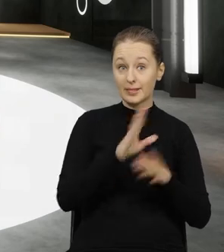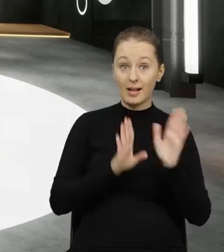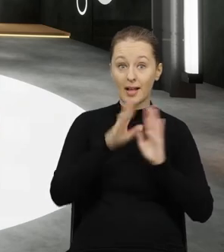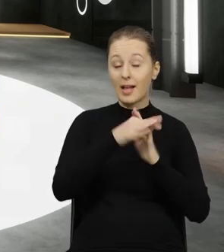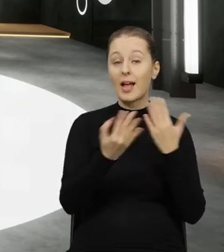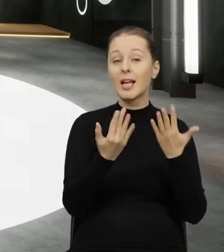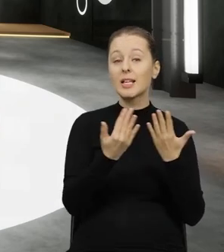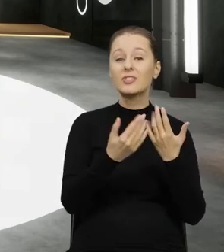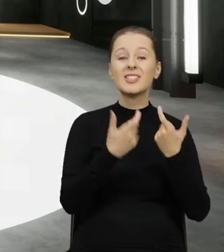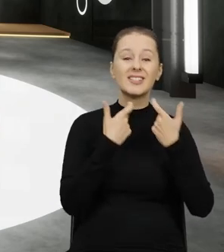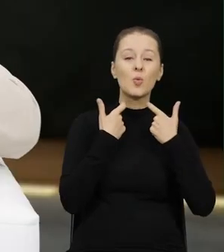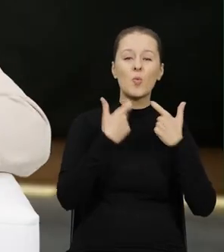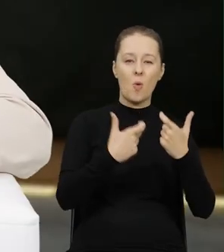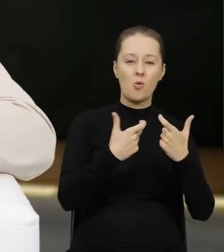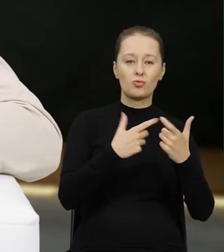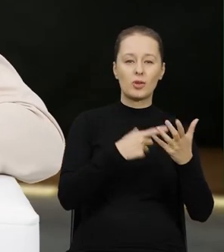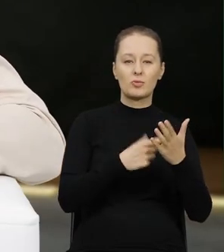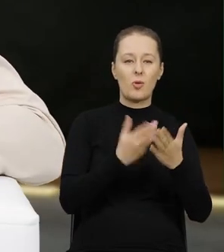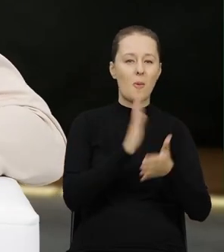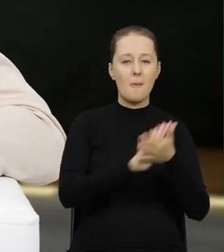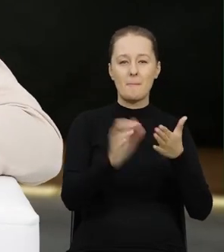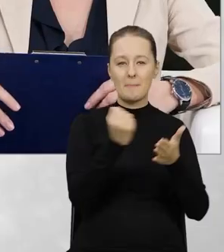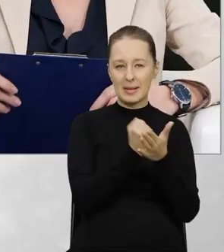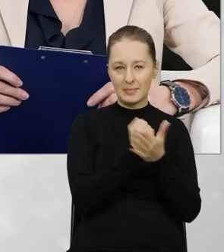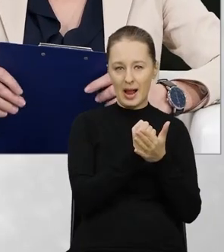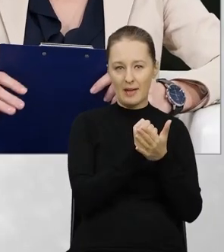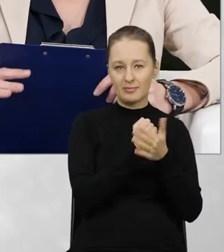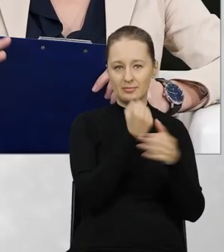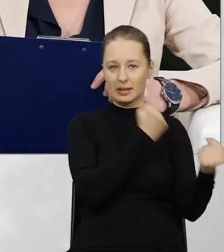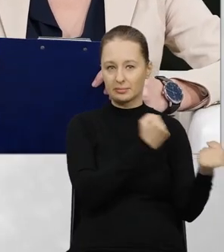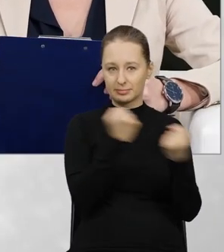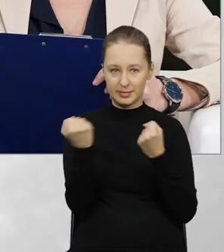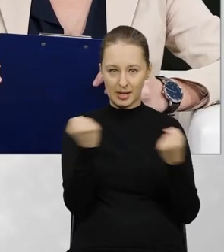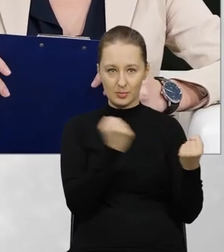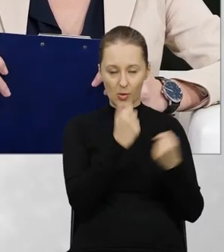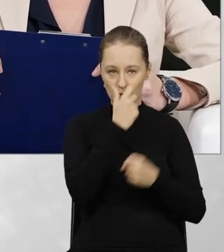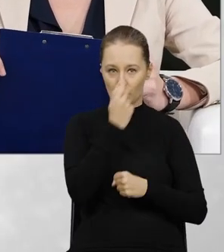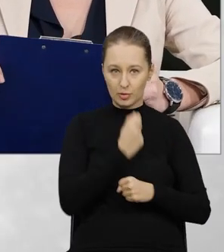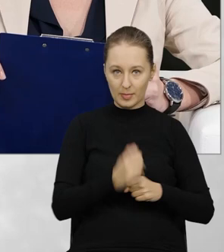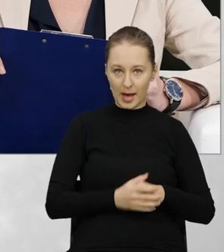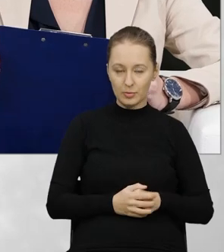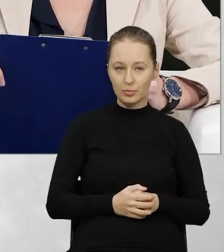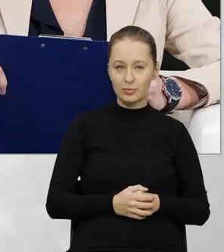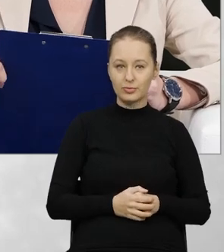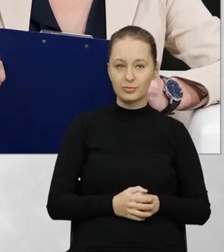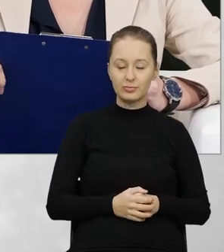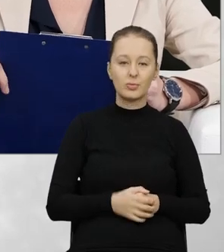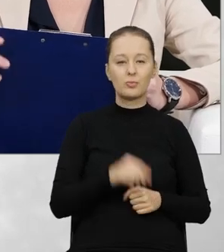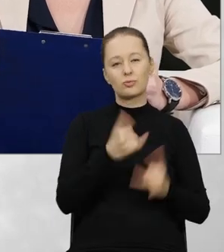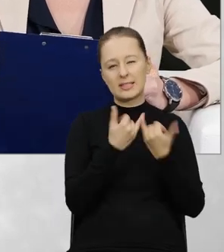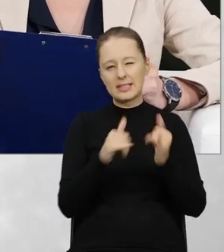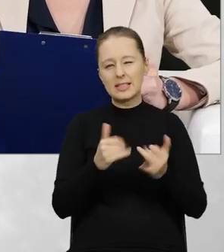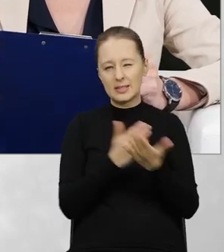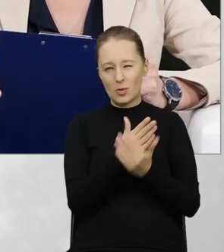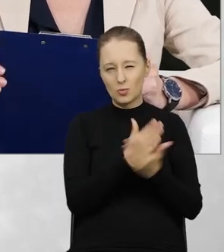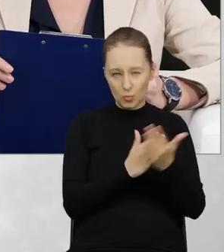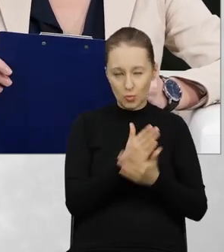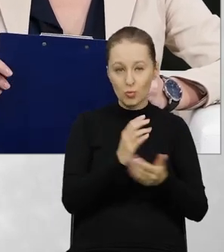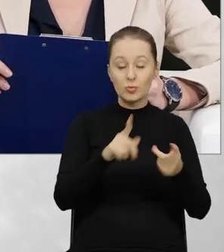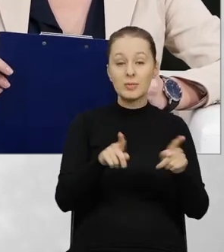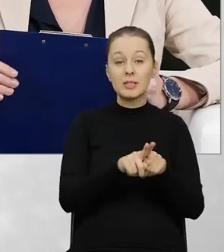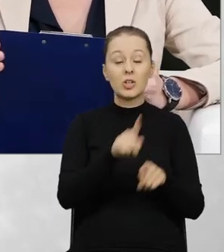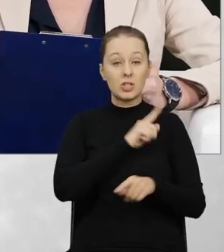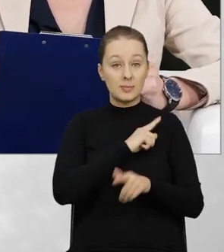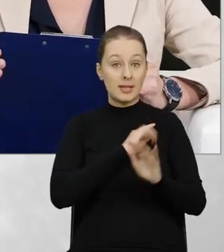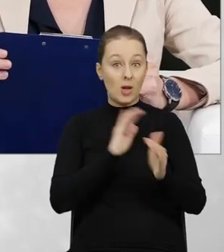umieściłam na tym wykresie liczbę zawiadomień o nielegalnym przemieszczaniu odpadów. Jest to liczba zawiadomień kierowanych zarówno przez inne służby,